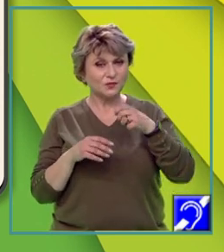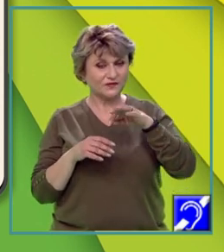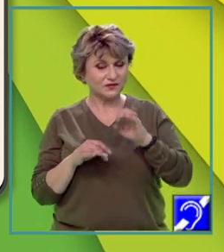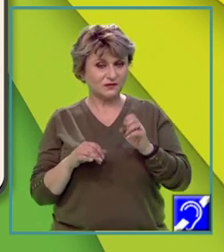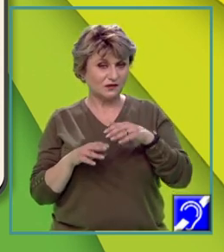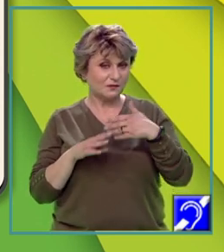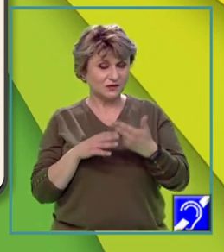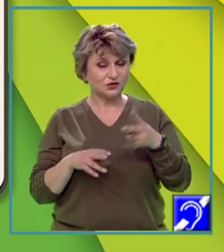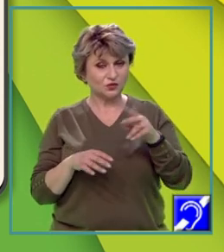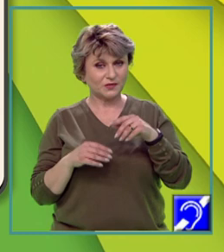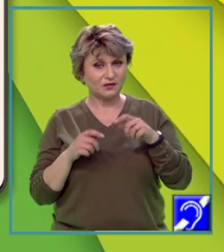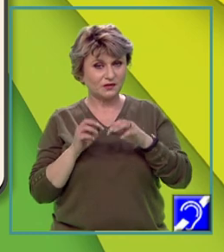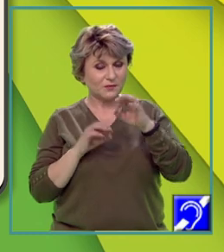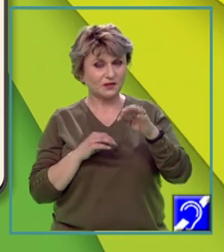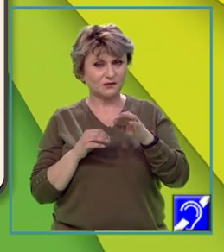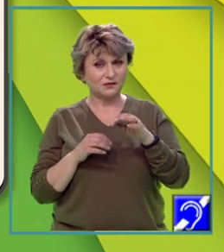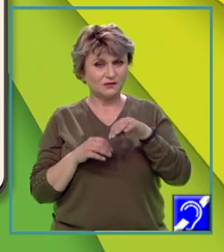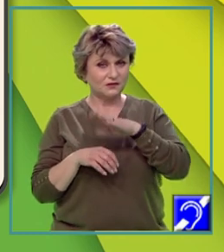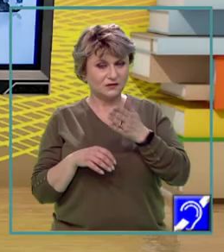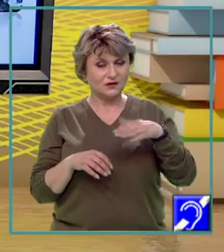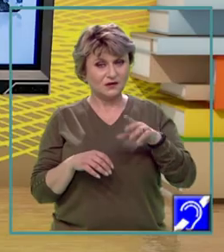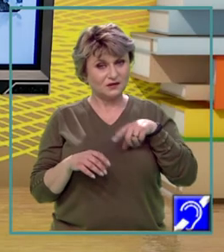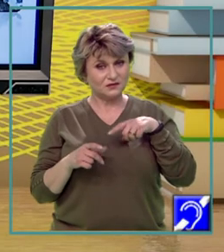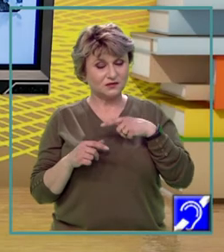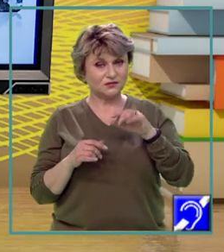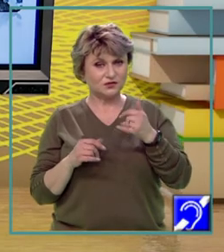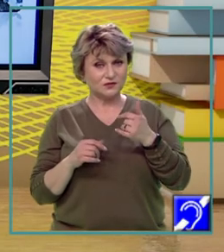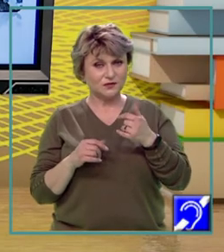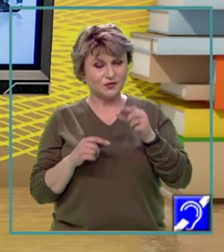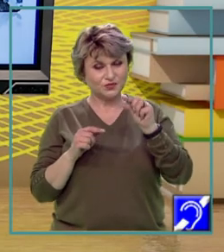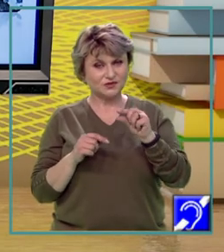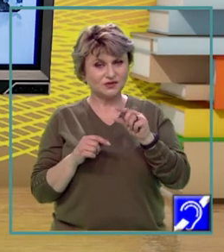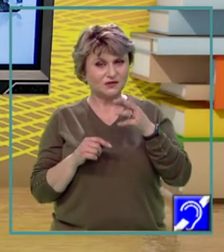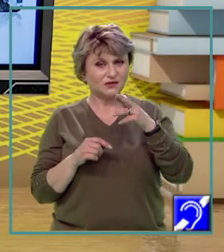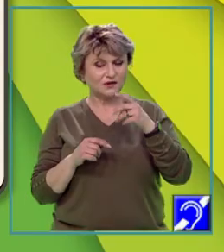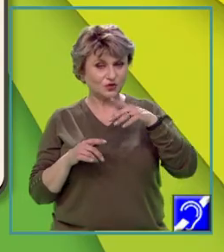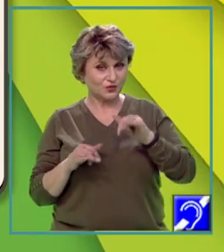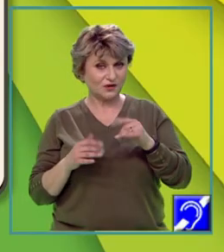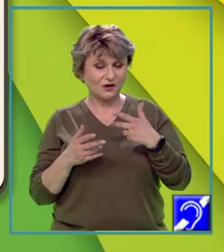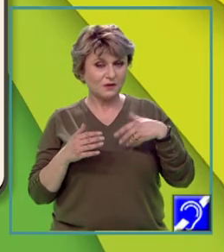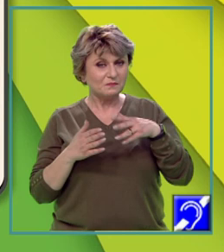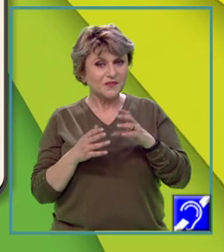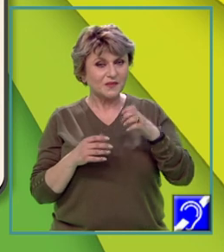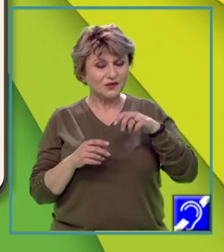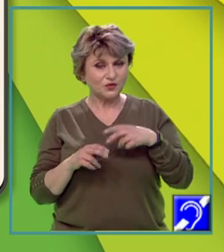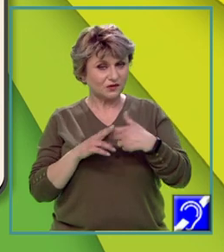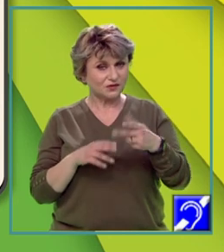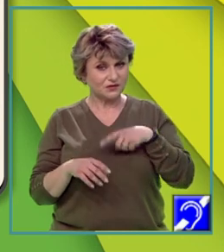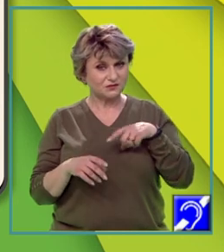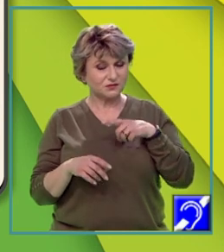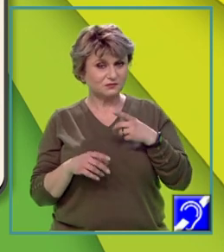La peste 2000 de metri, peisajul alpin este printre puținele regiuni în care mediul natural este